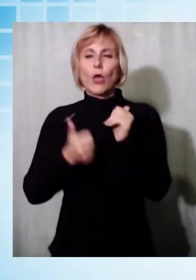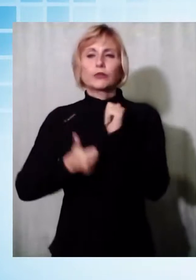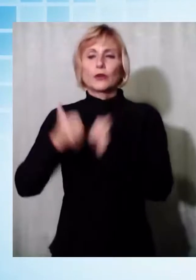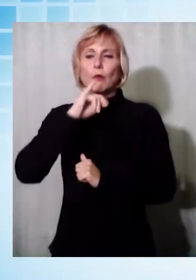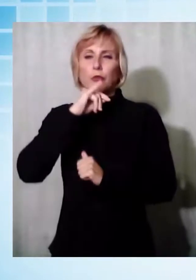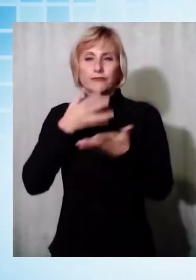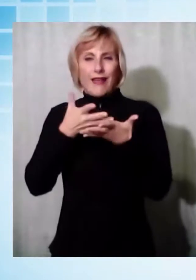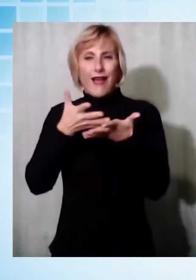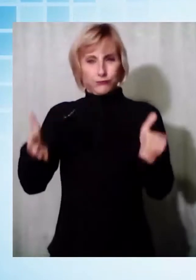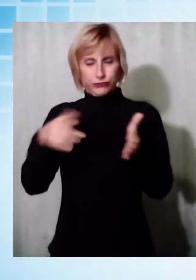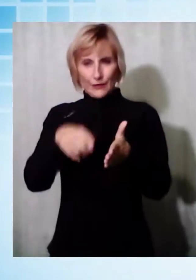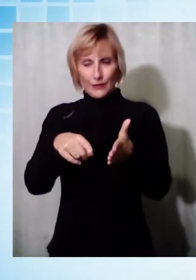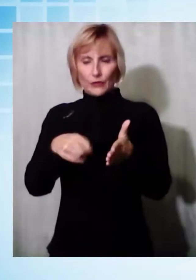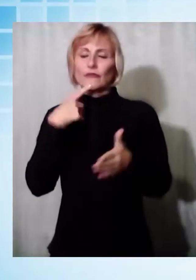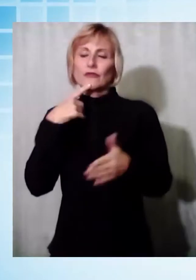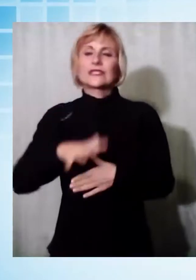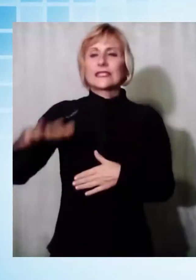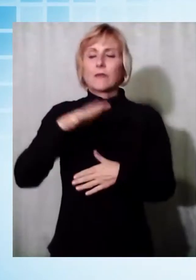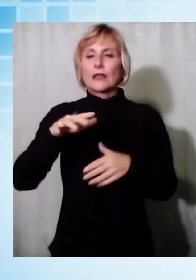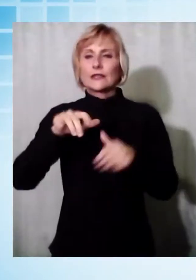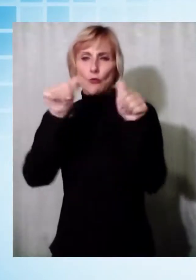'avanguardia e spazi modulari.